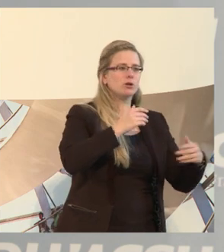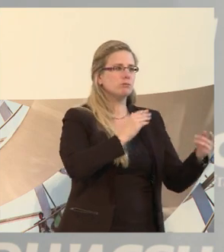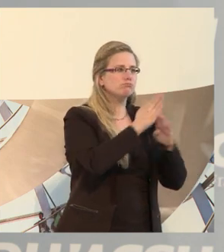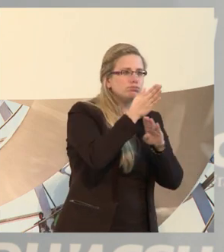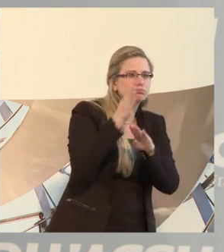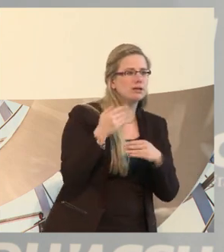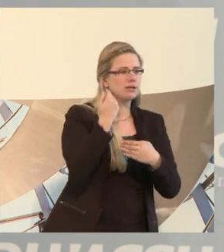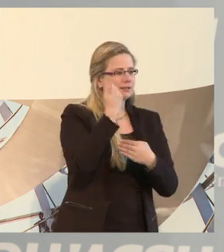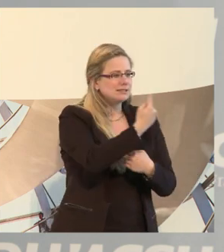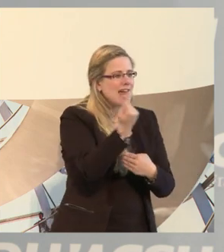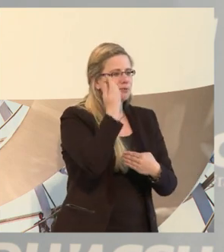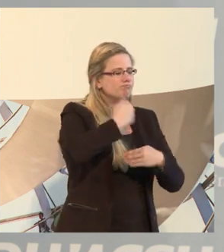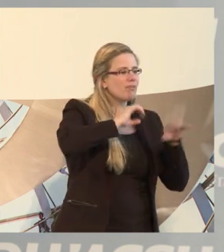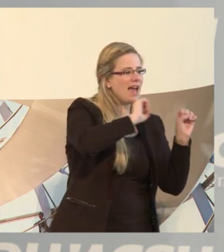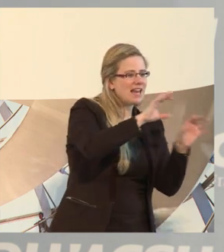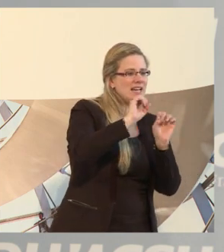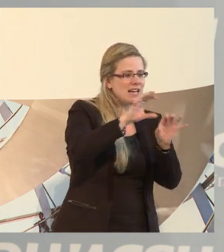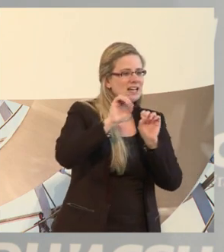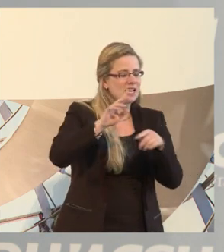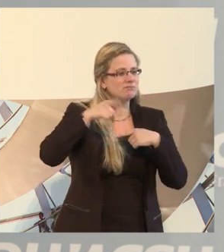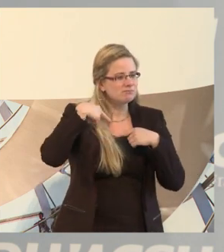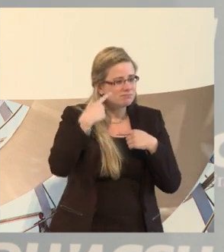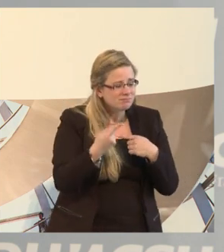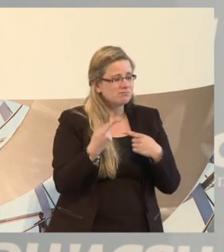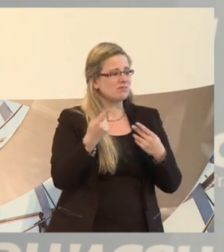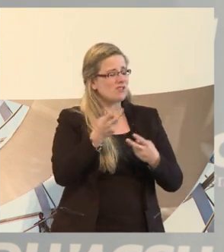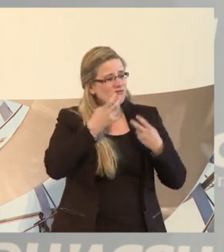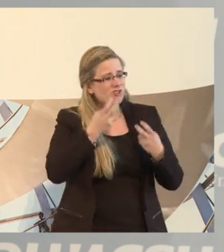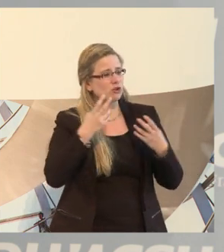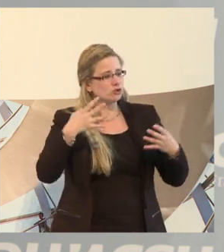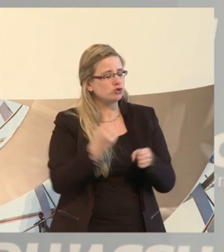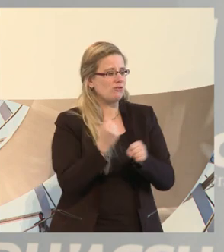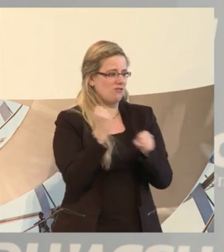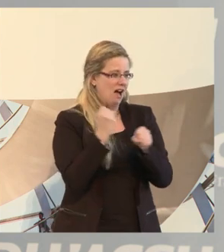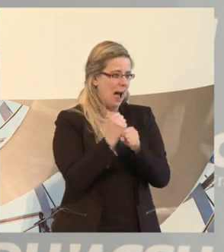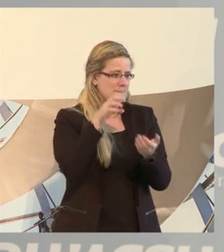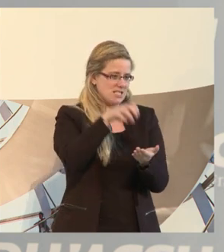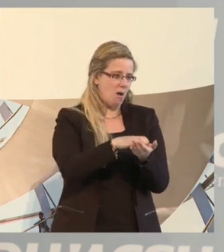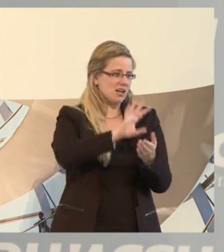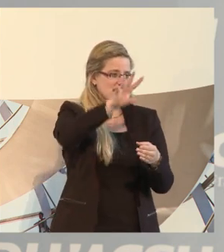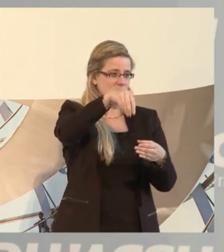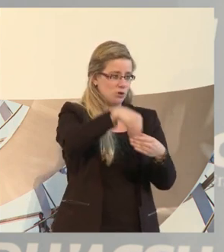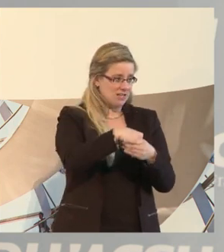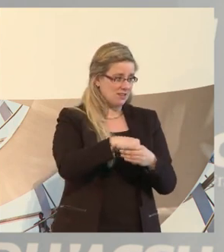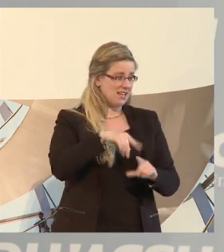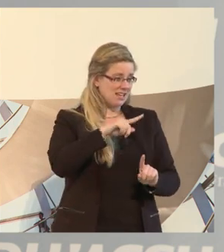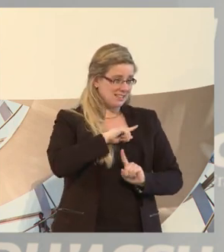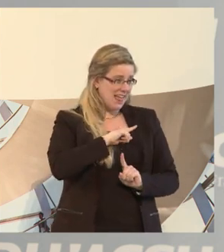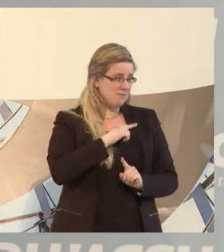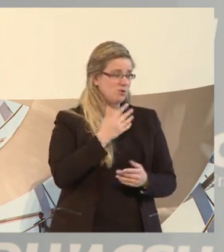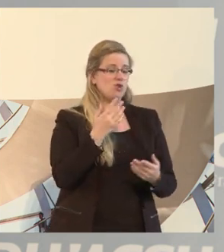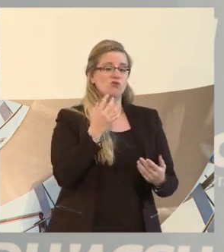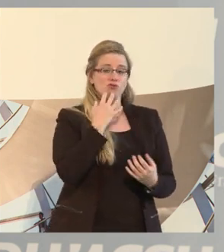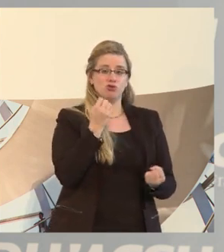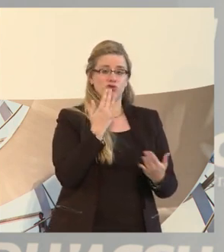sonst werden wir es nicht schaffen, den inklusiven Arbeitsmarkt. Ich wünsche mir, dass wir in zwei Jahren ein gutes Stück weiter